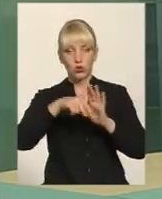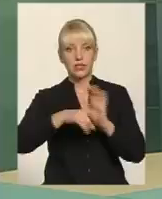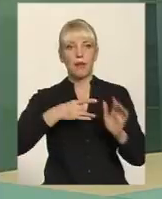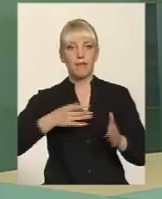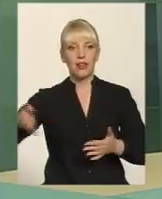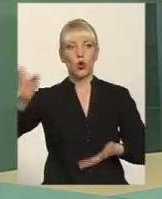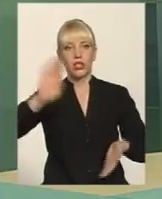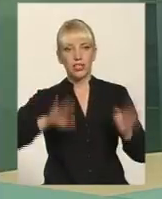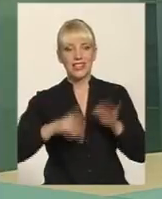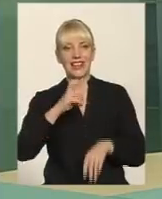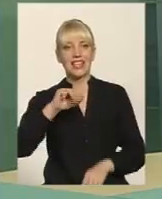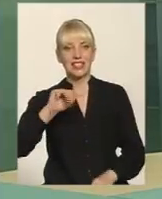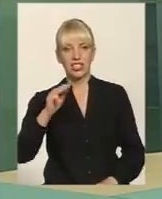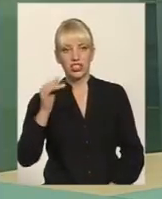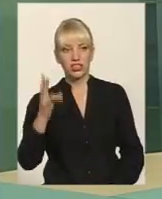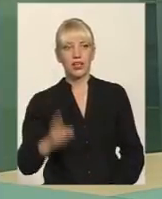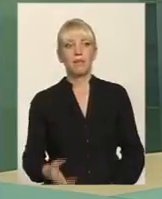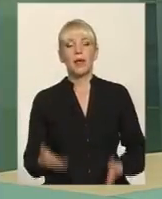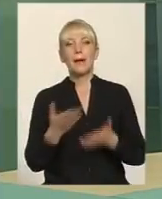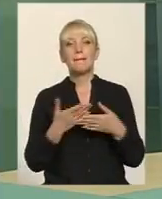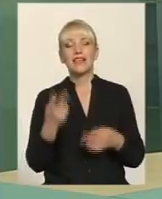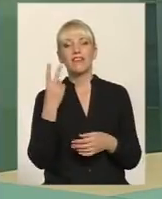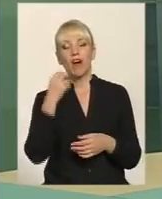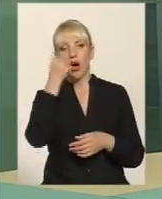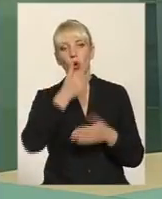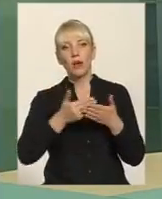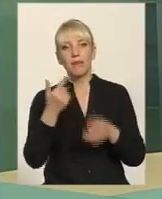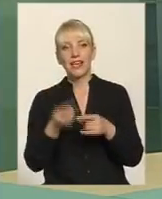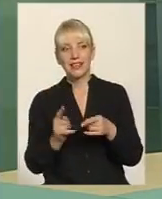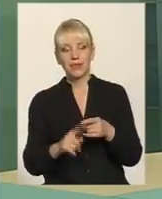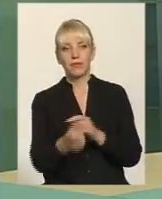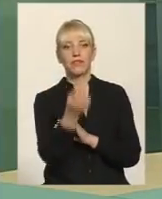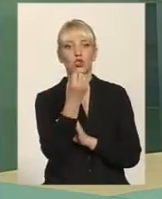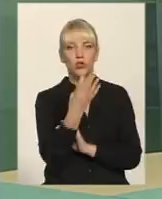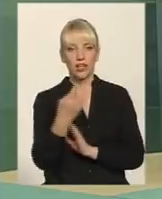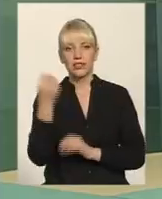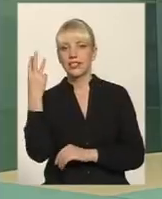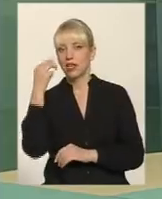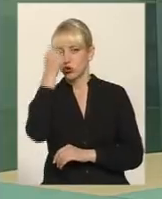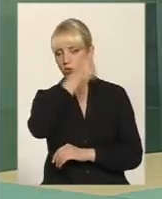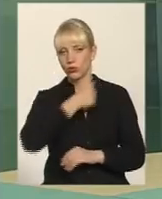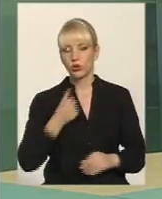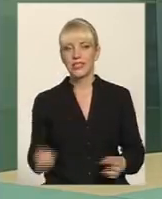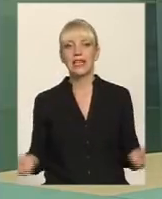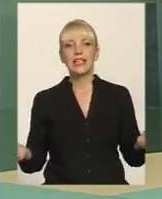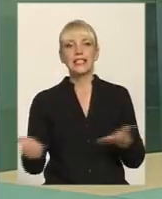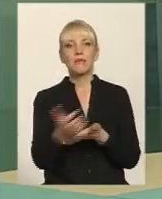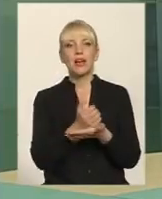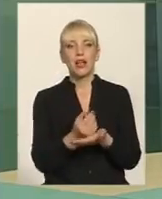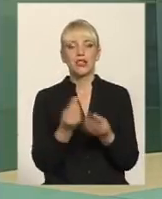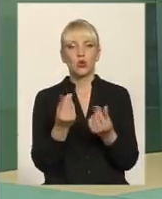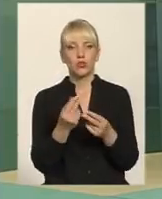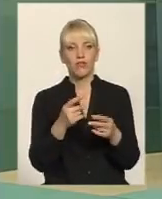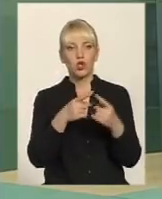безпосередньо міста Нетішина. Ми два роки перед тим в 2014-2013 році збиралися кошти в зону